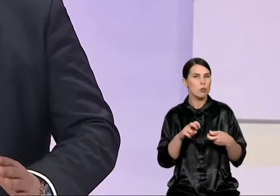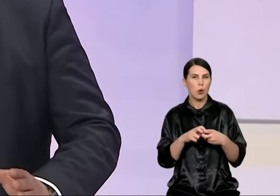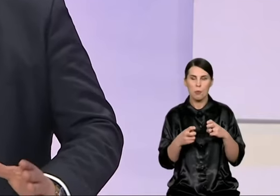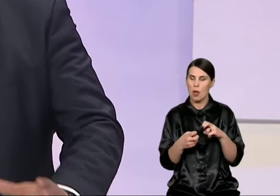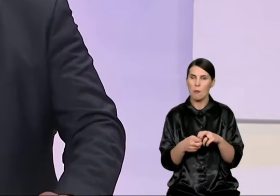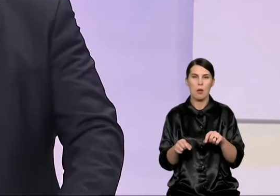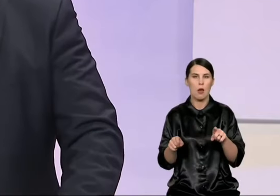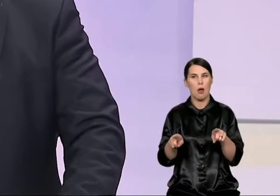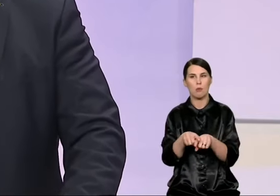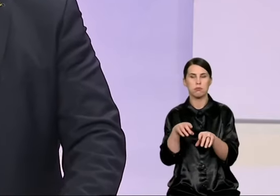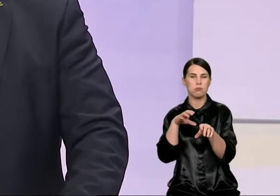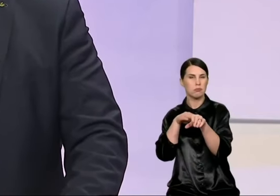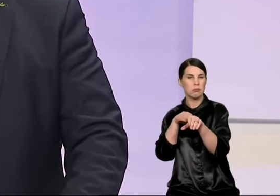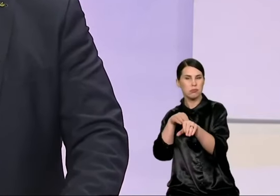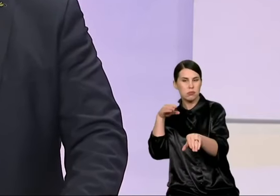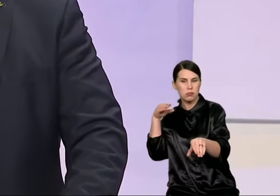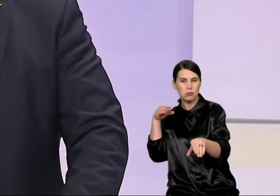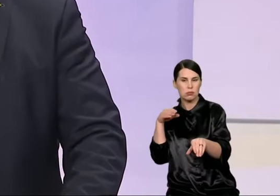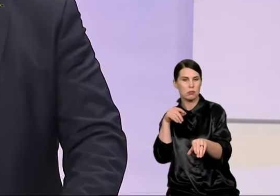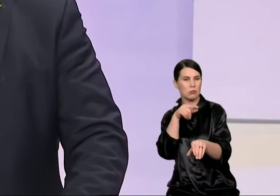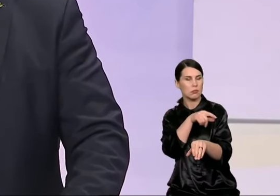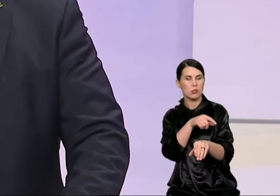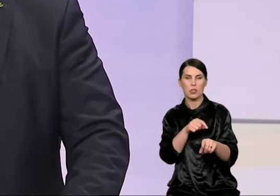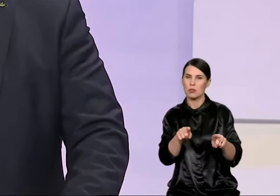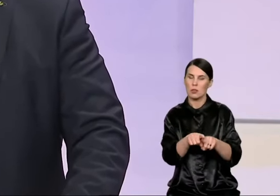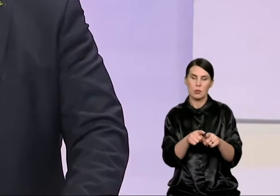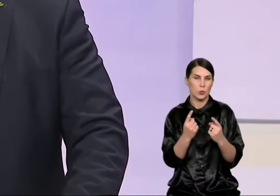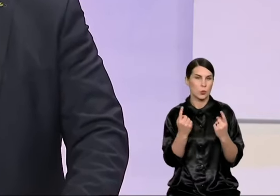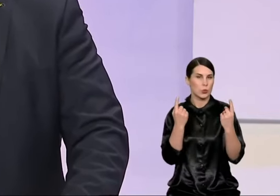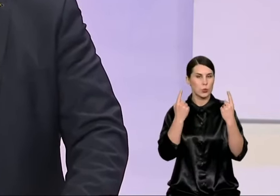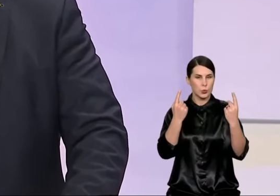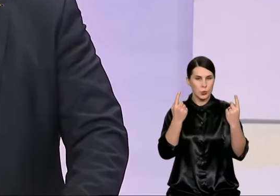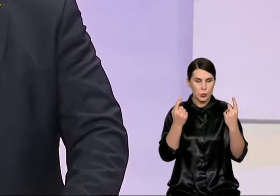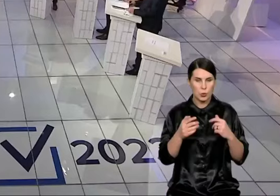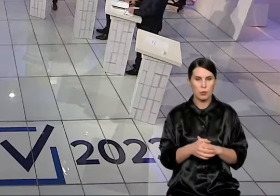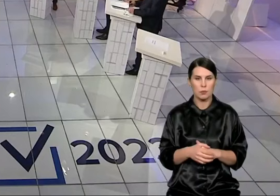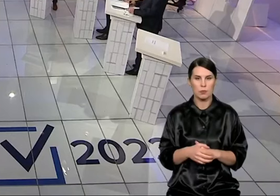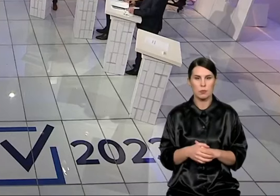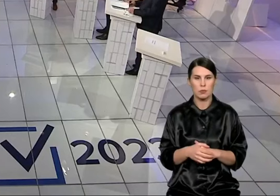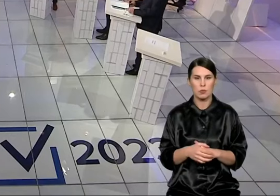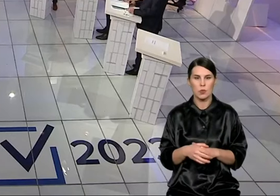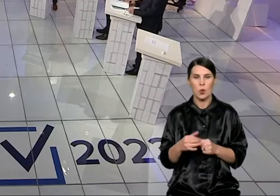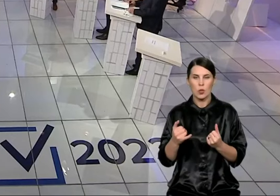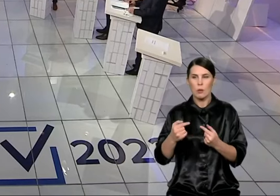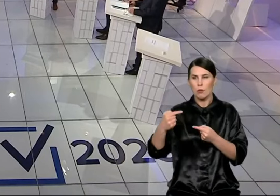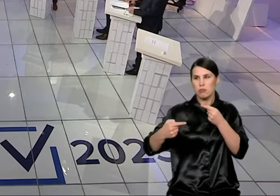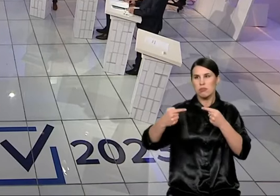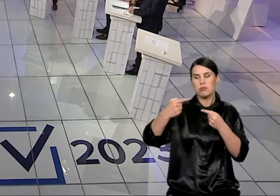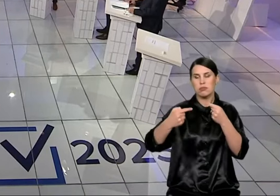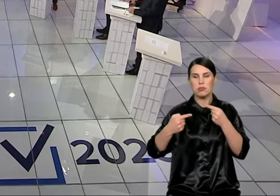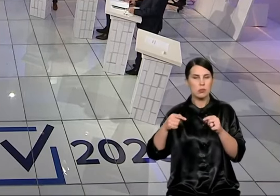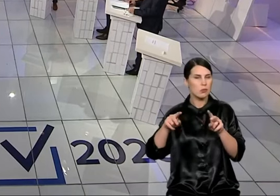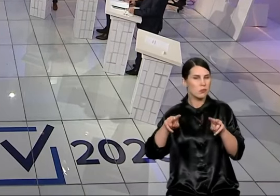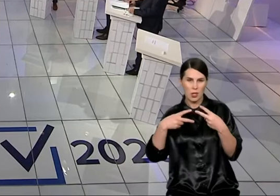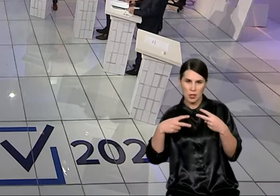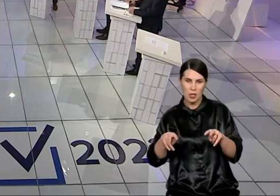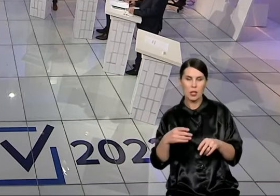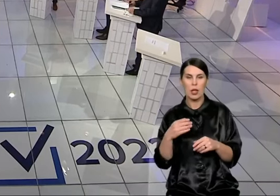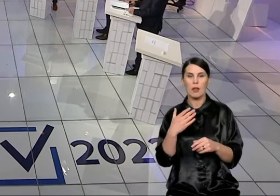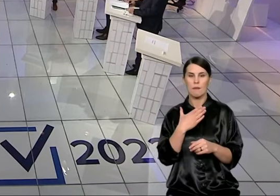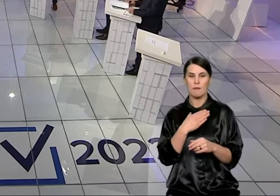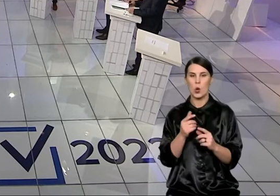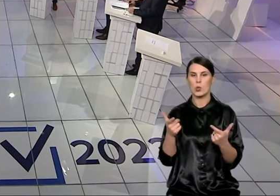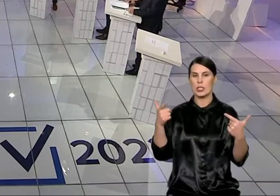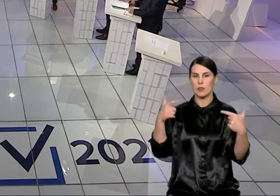kamšį. Tai manau, kad be tinklo plėtros mes neapsiaisim. O priešinti be abejo nereikia. Jeigu savivaldybė padaro bazę, toliau galėsim